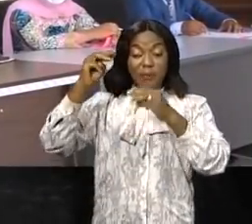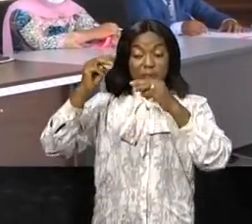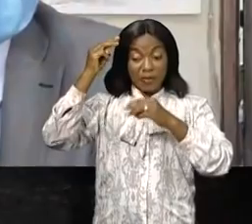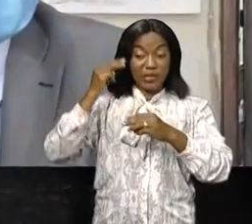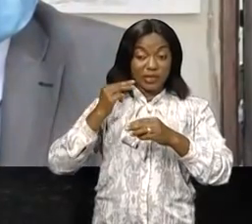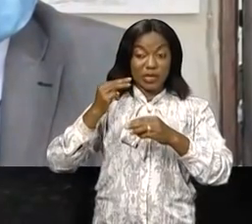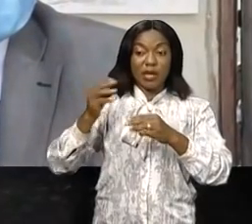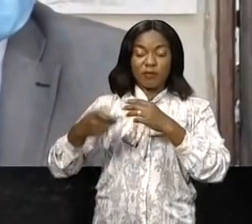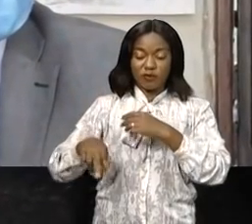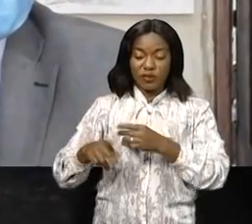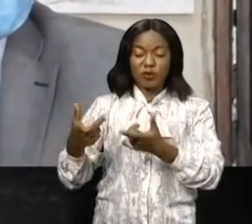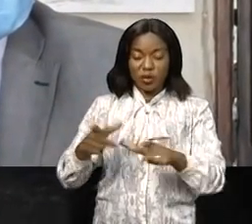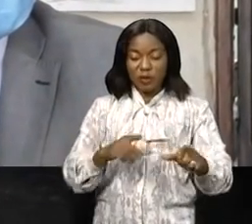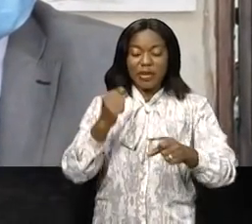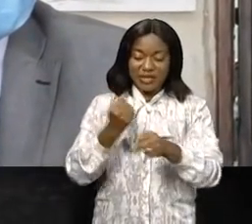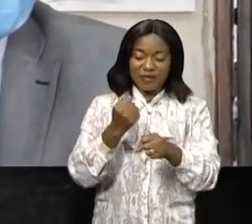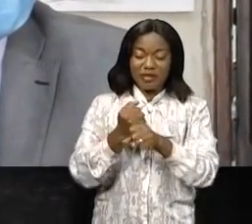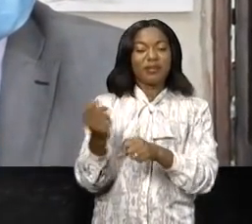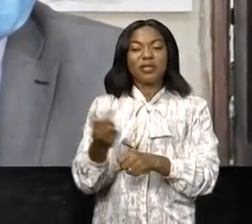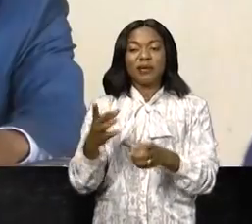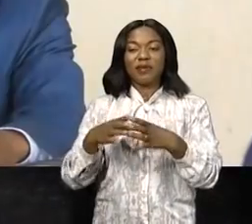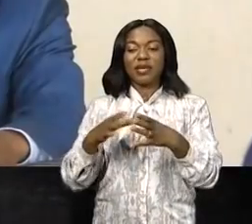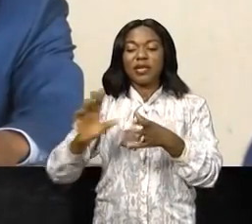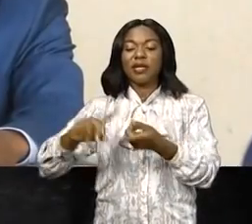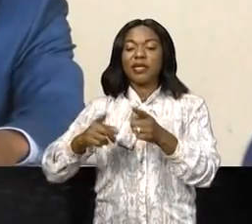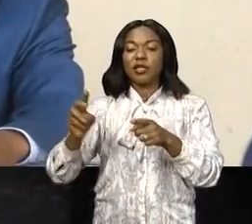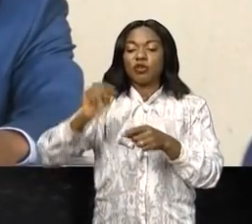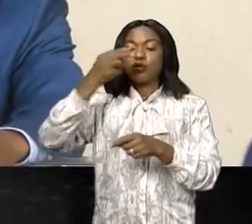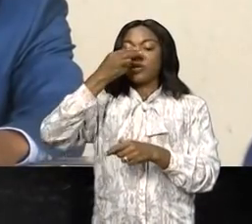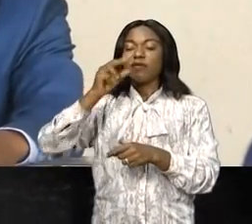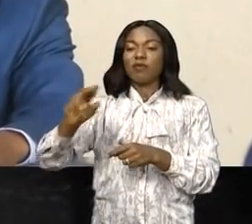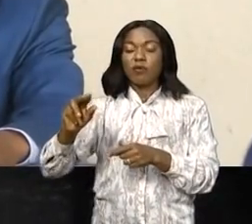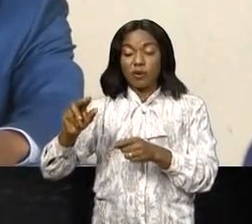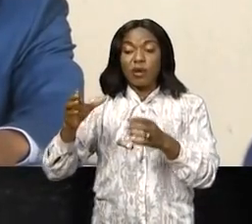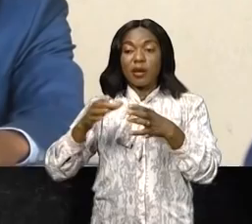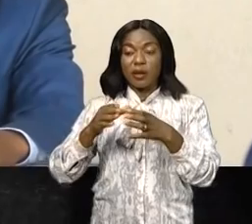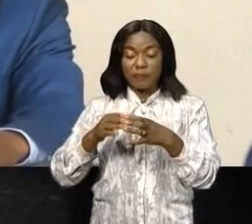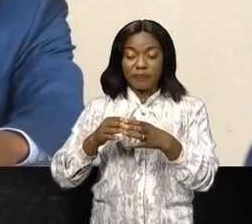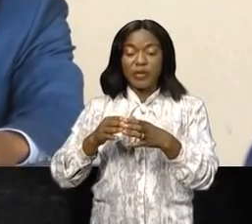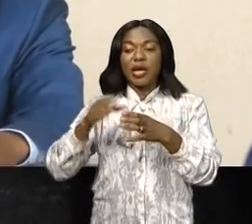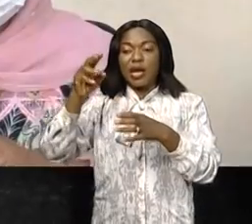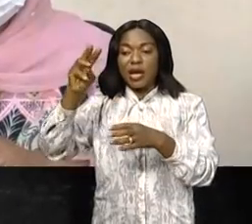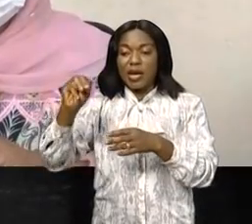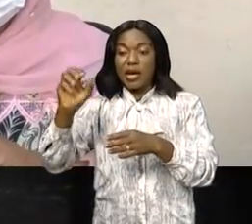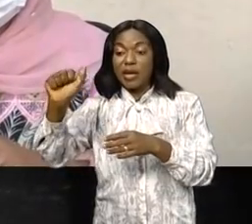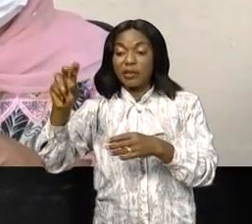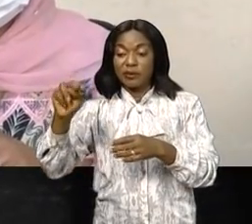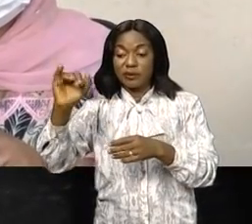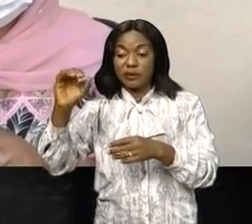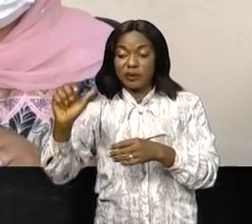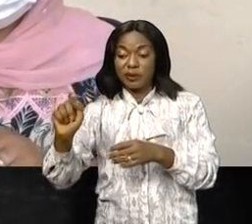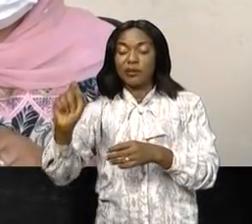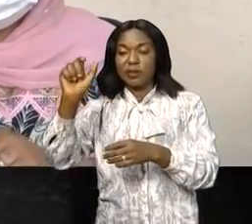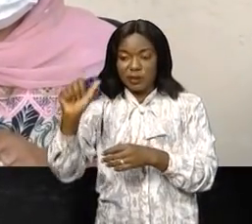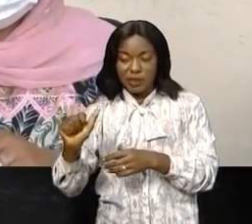Lualaba ont eu une séance de travail avec leurs homologues du Nord-Kivu à savoir Nzanzu Sialita et Dr. Fatoum Hassan